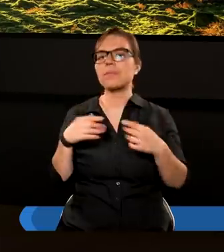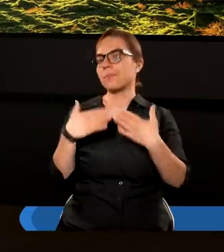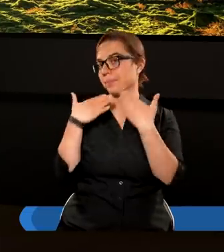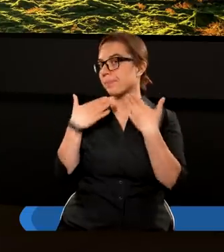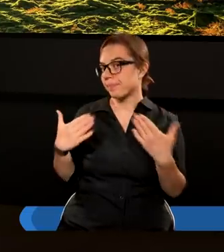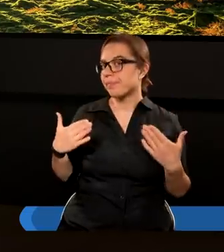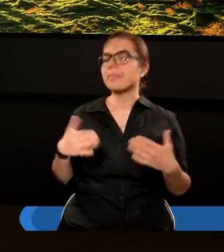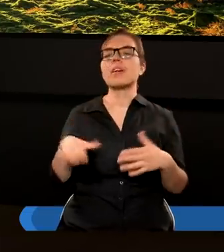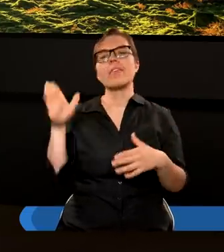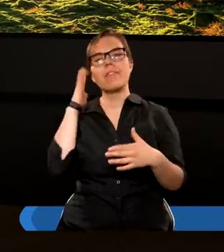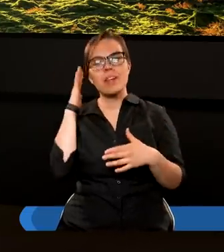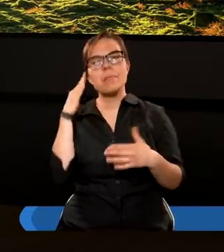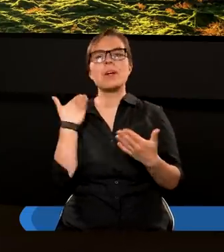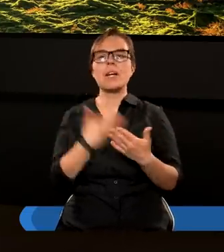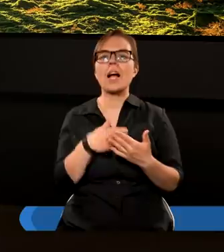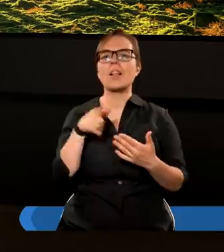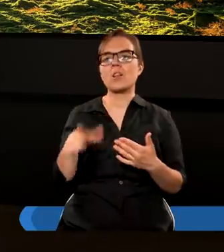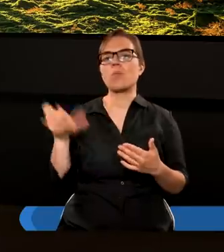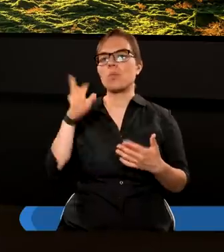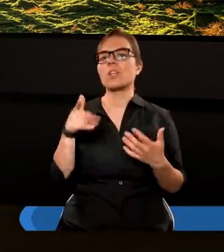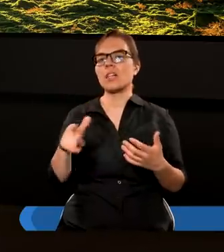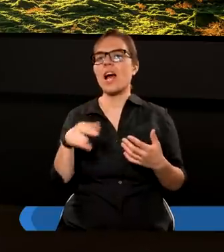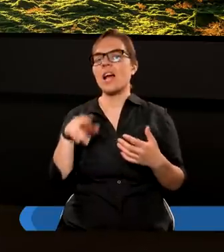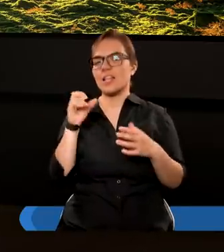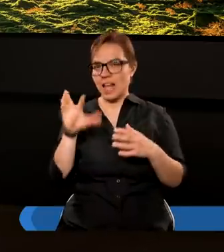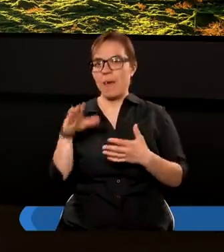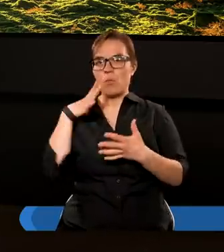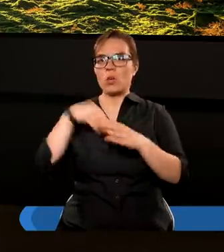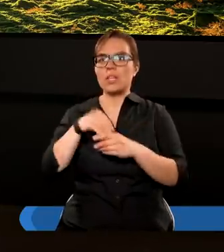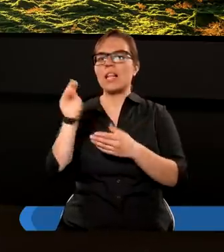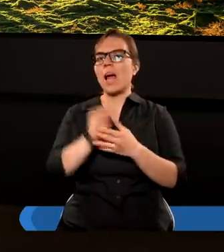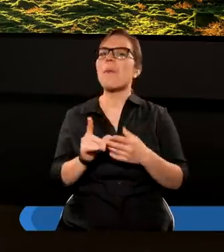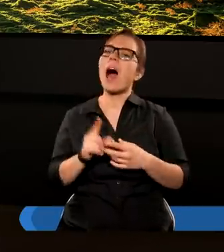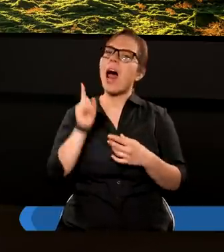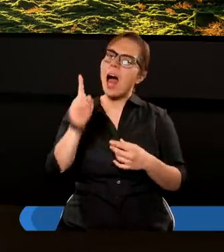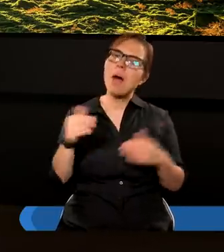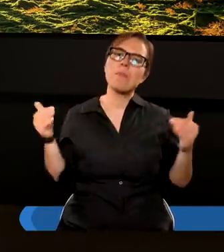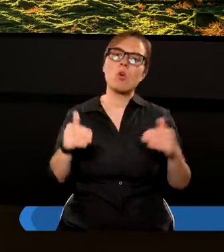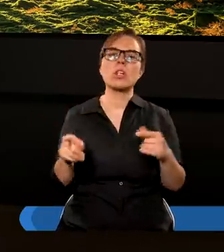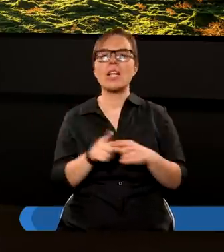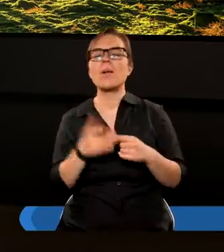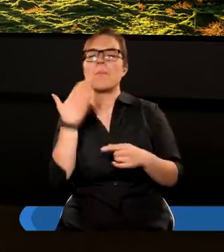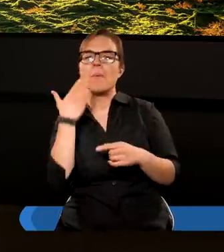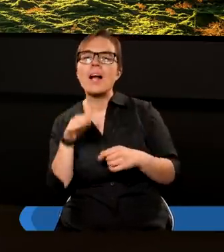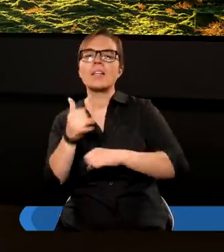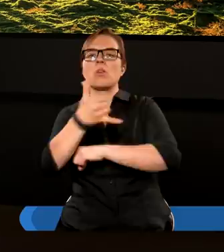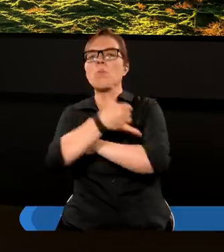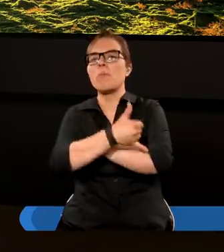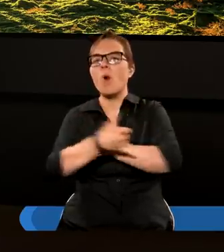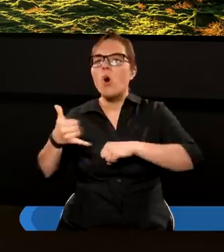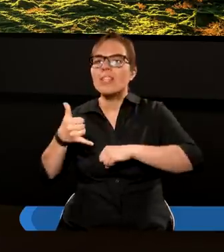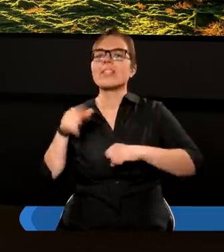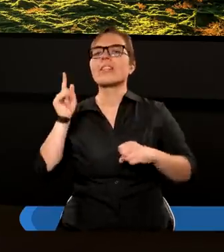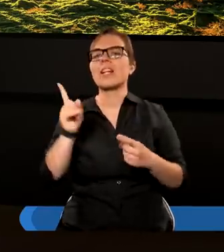Dziękujemy. No nie wiemy na pewno dlaczego tak Bóg chciał, żeby było to napisane, ale być może to jeszcze bardziej też podkreśla tę